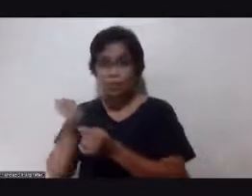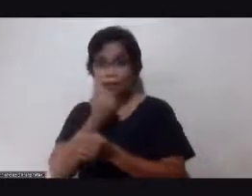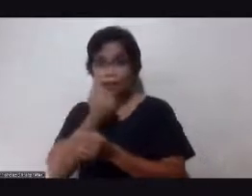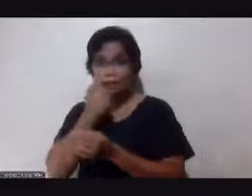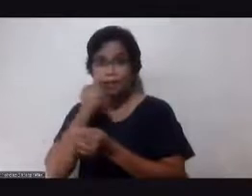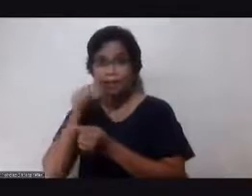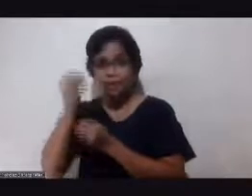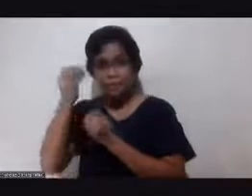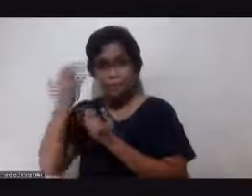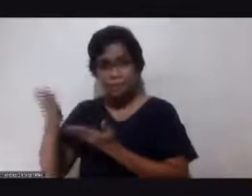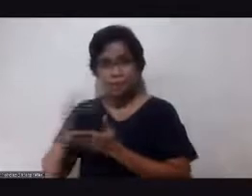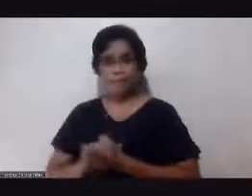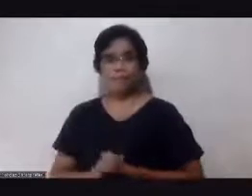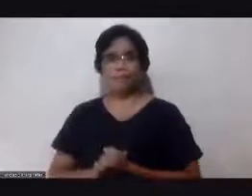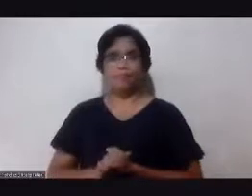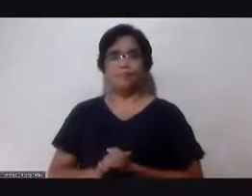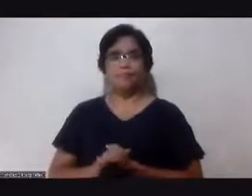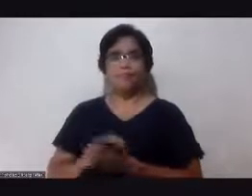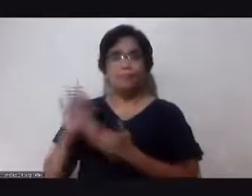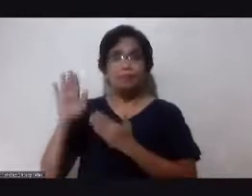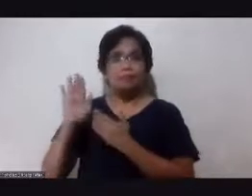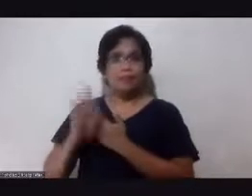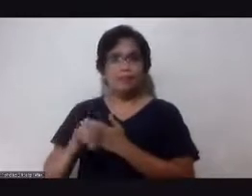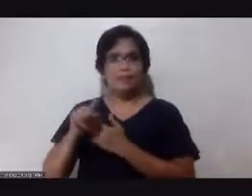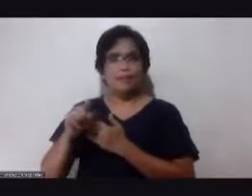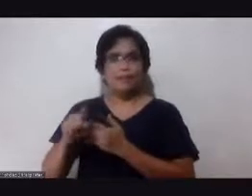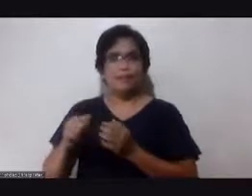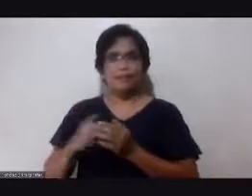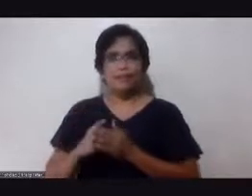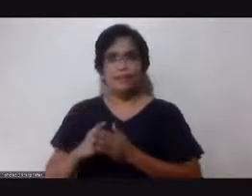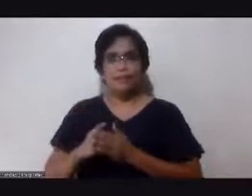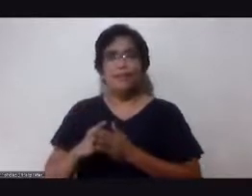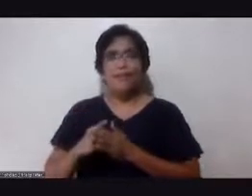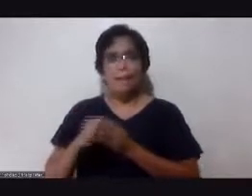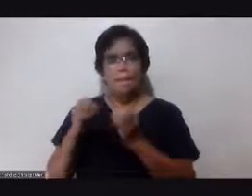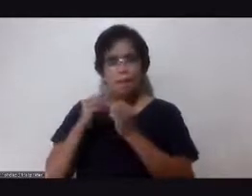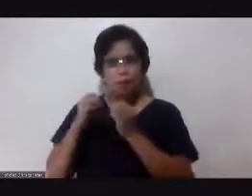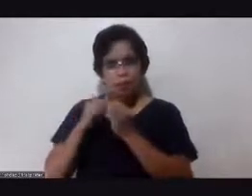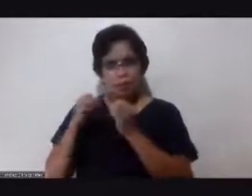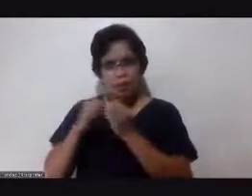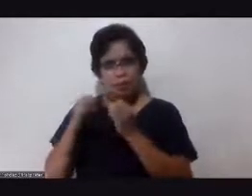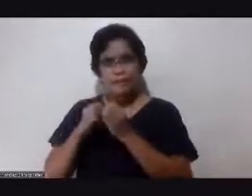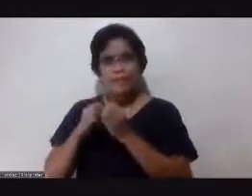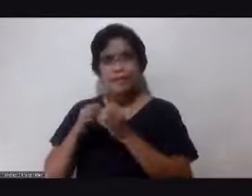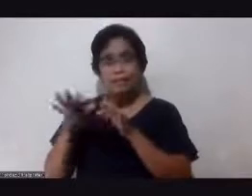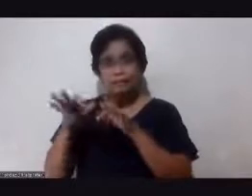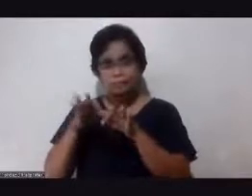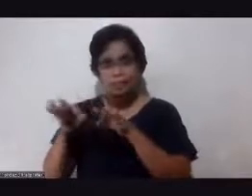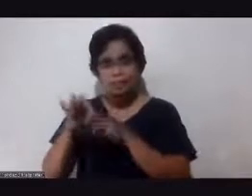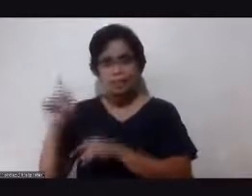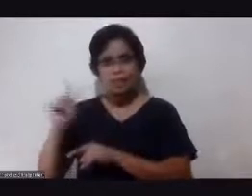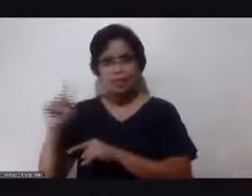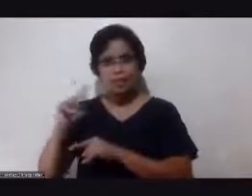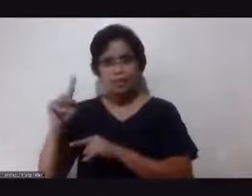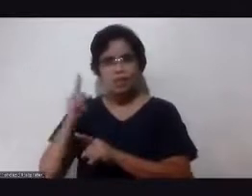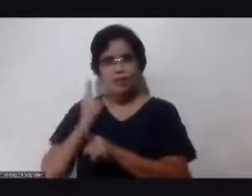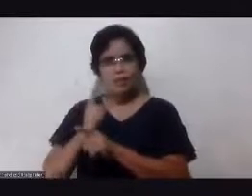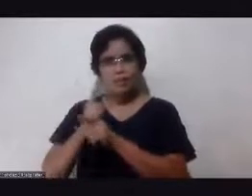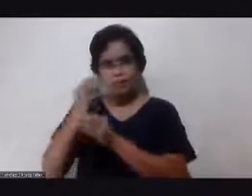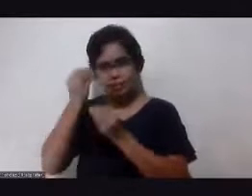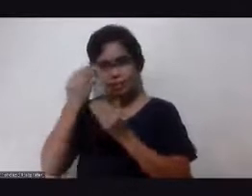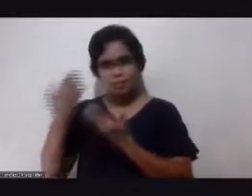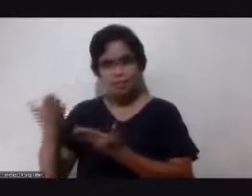sa pagbabalik natin, we will elaborate more. Alright. Ano yung mga tamang impormasyon na